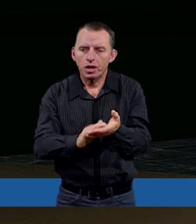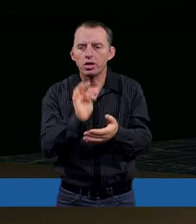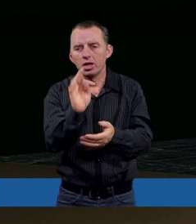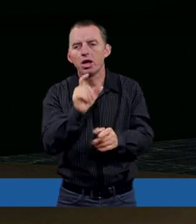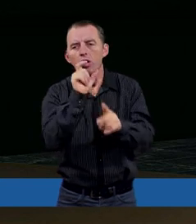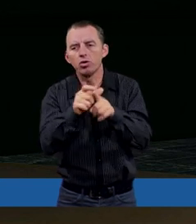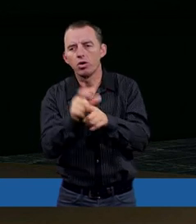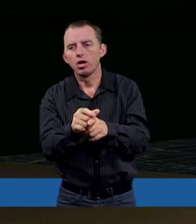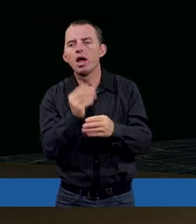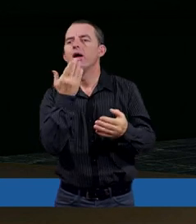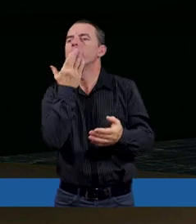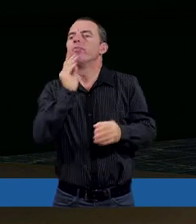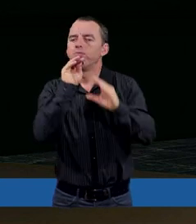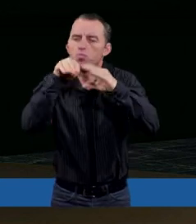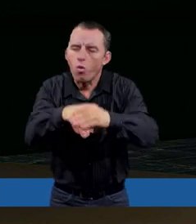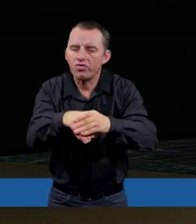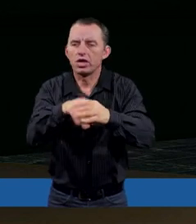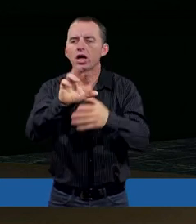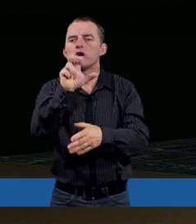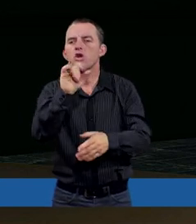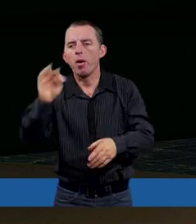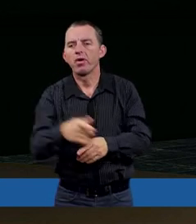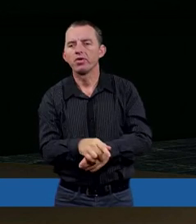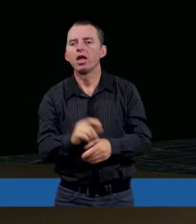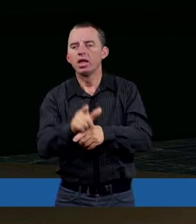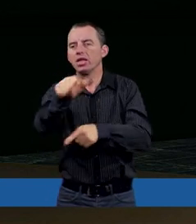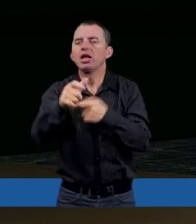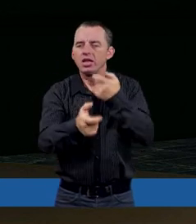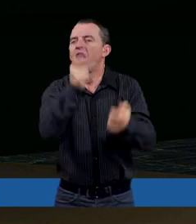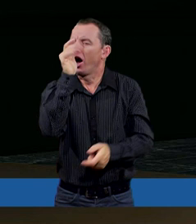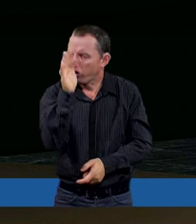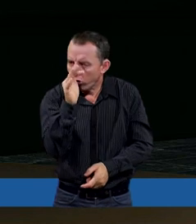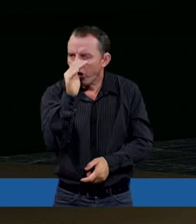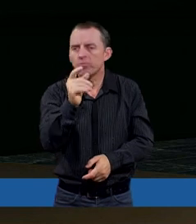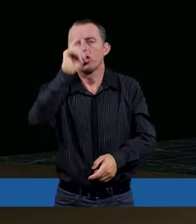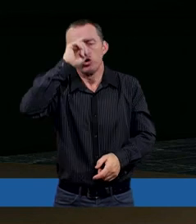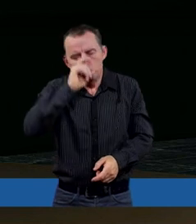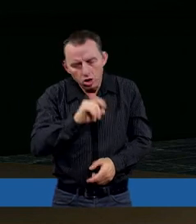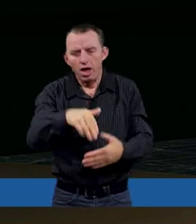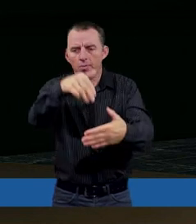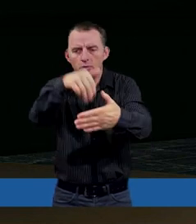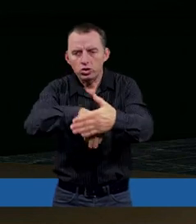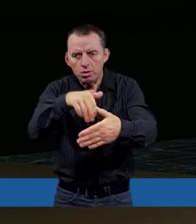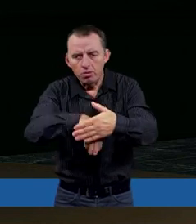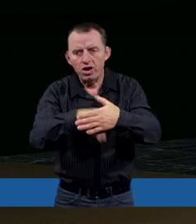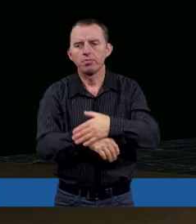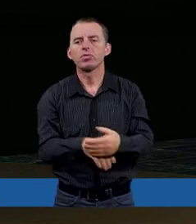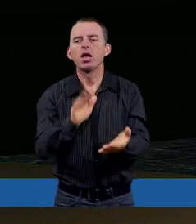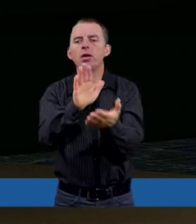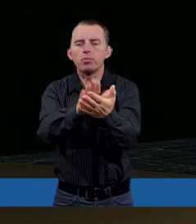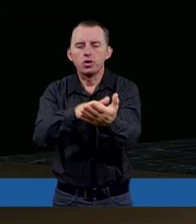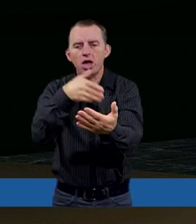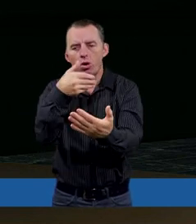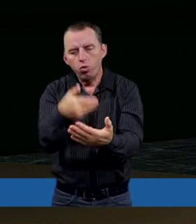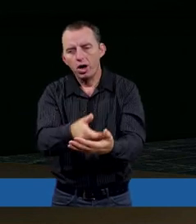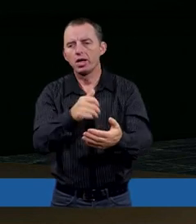słowo, wmówić i obowi, że widocznie narozrabiałeś, źle postępowałeś. I przykłady